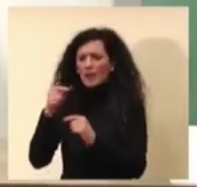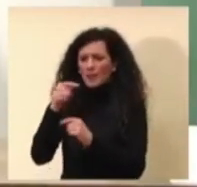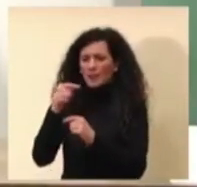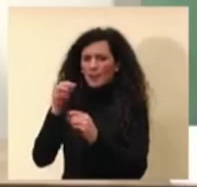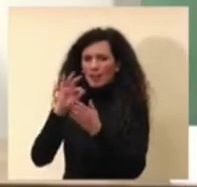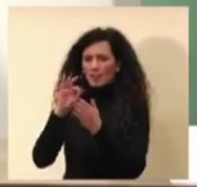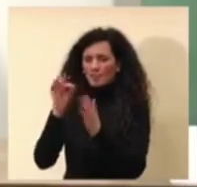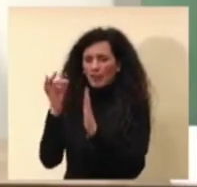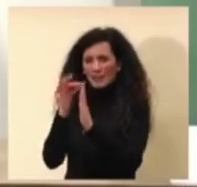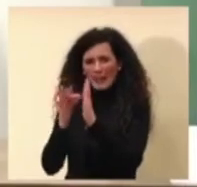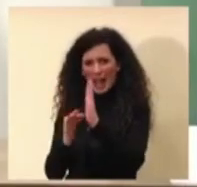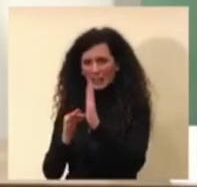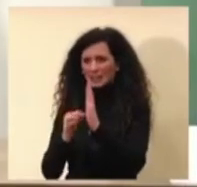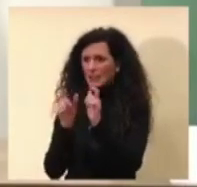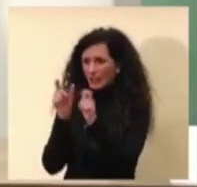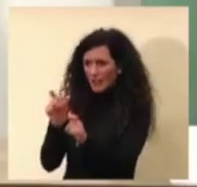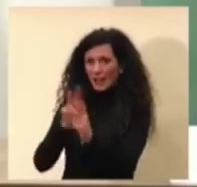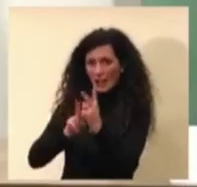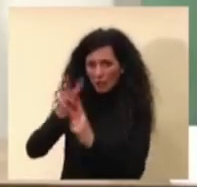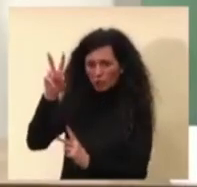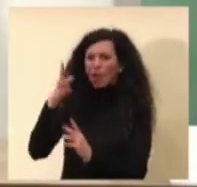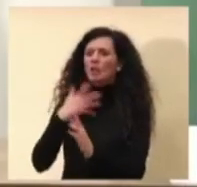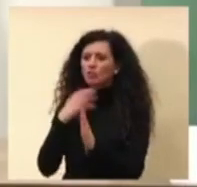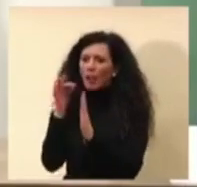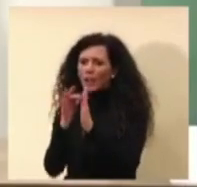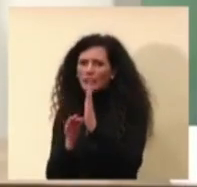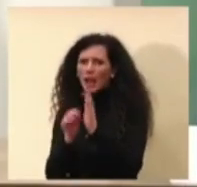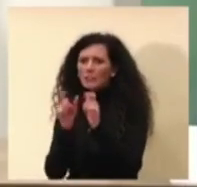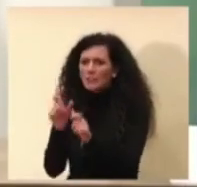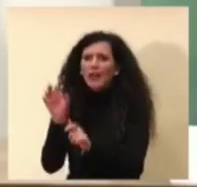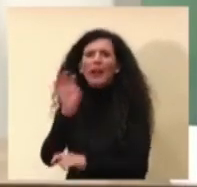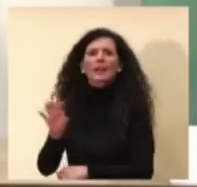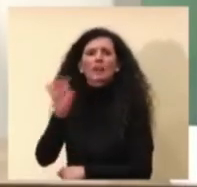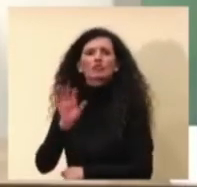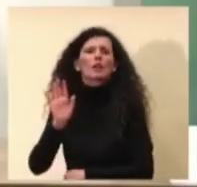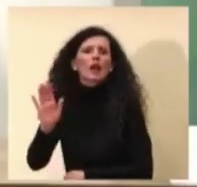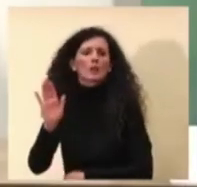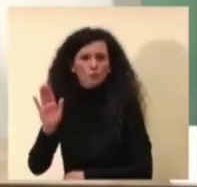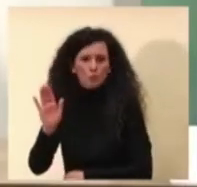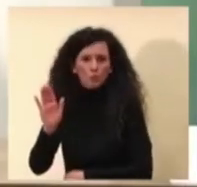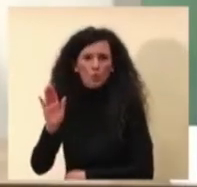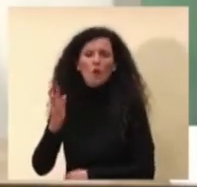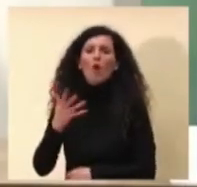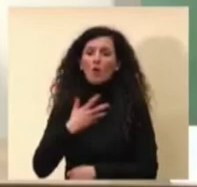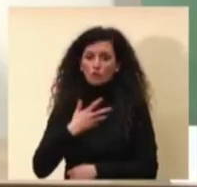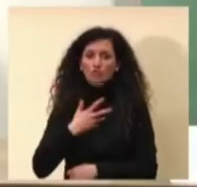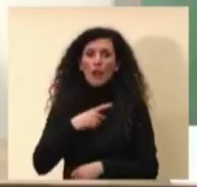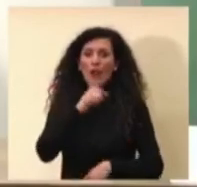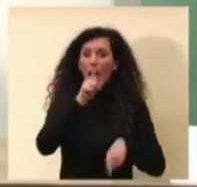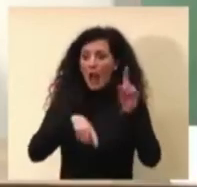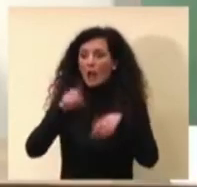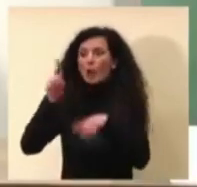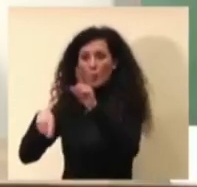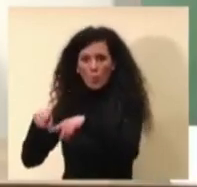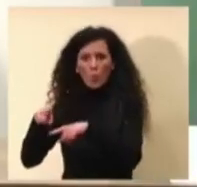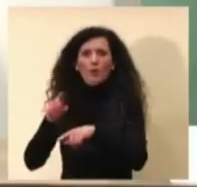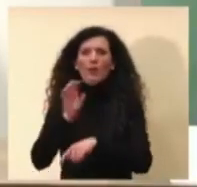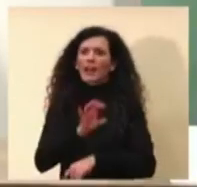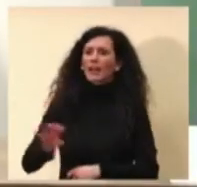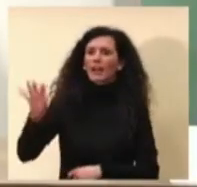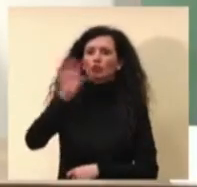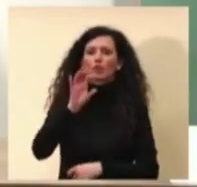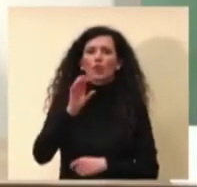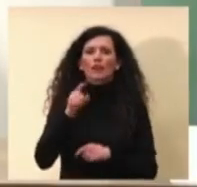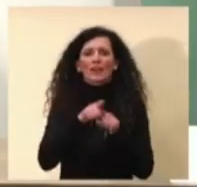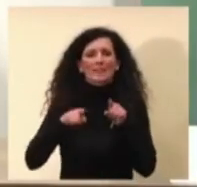'abbiamo declinata in qualche modo mostrando il range sostanzialmente dove alcune regioni la circolazione è più limitata altre che